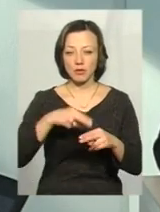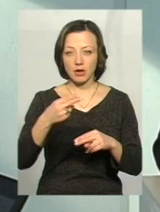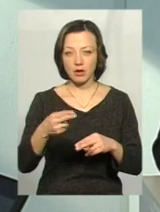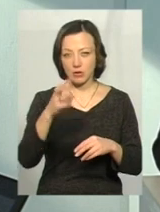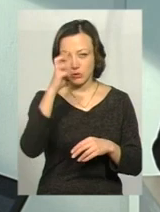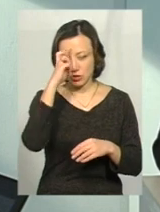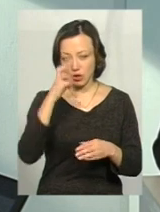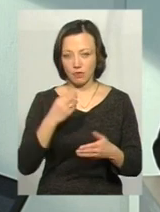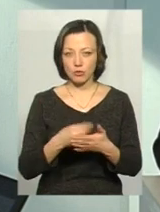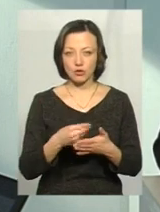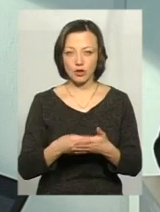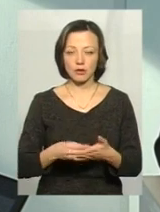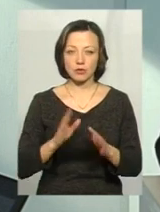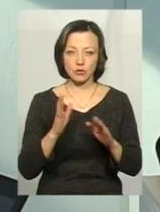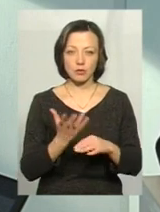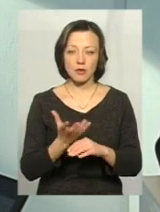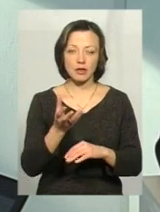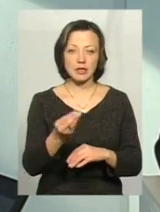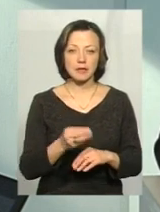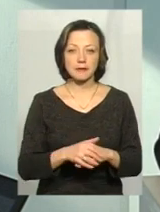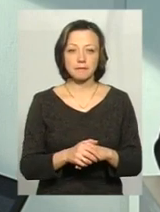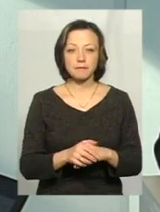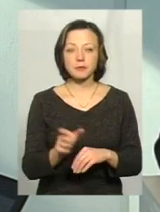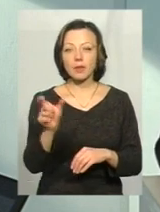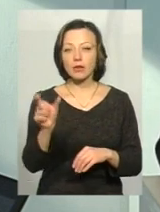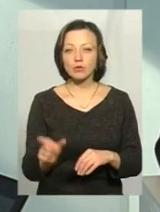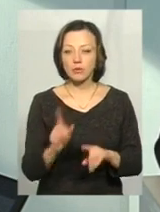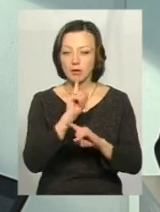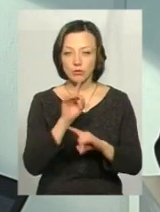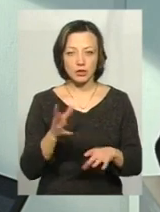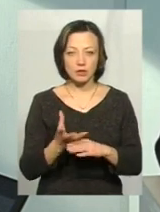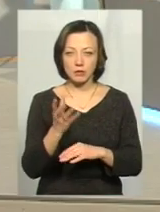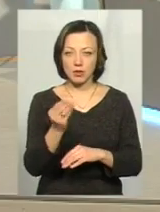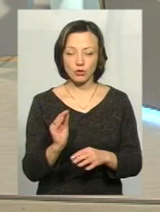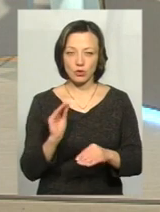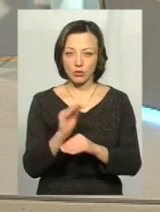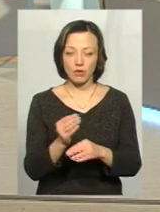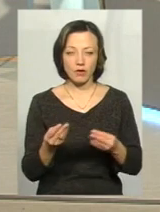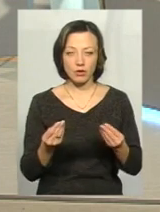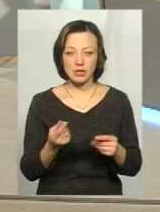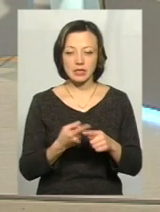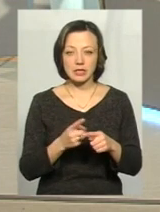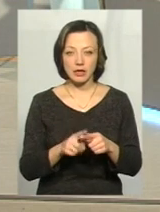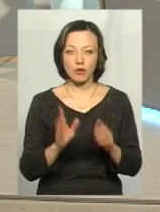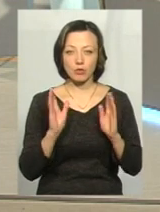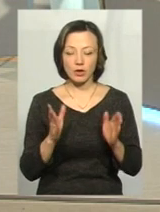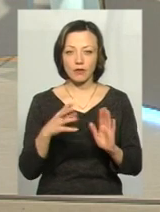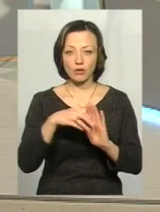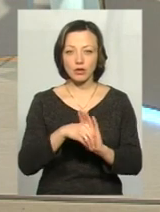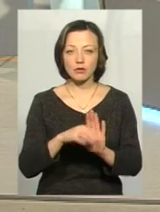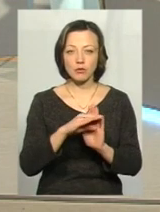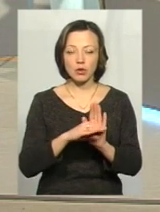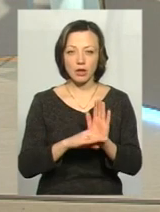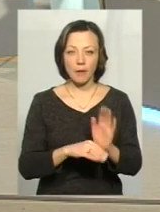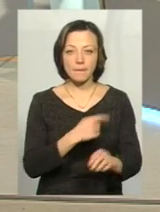рахунок коштів державного бюджету. Особа не буде сплачувати додаткових коштів. Це буде включатися в програму